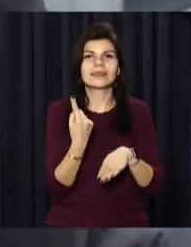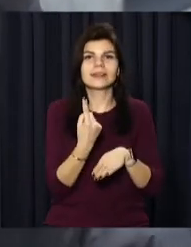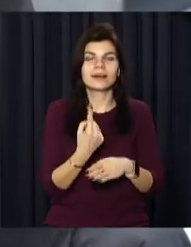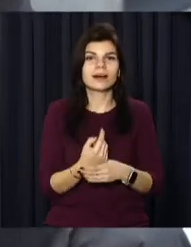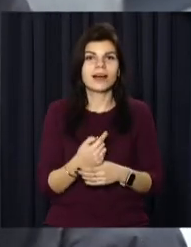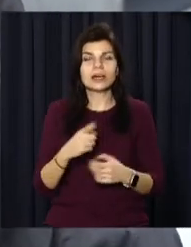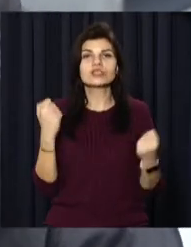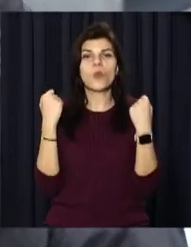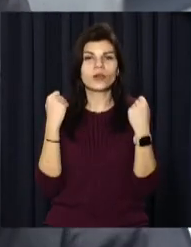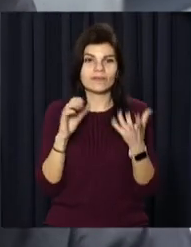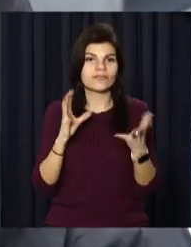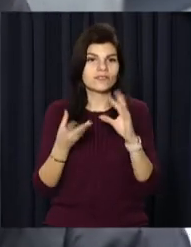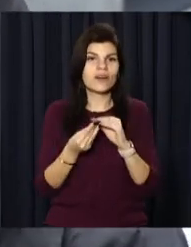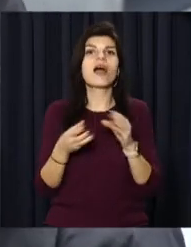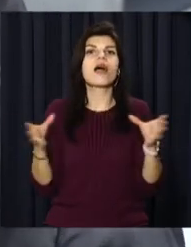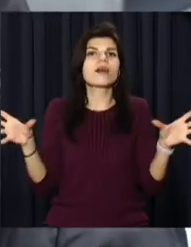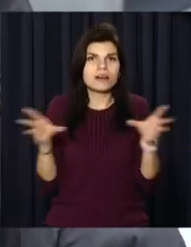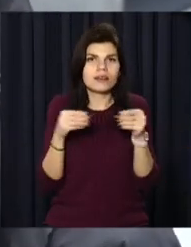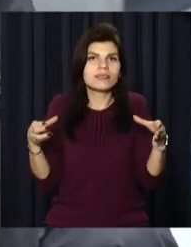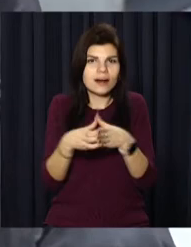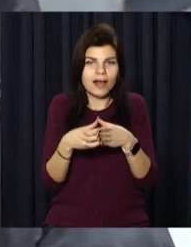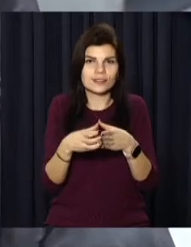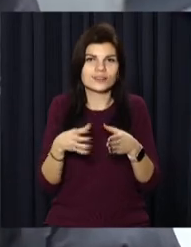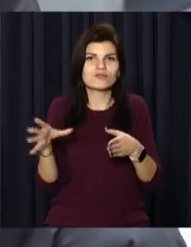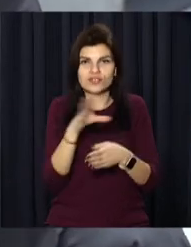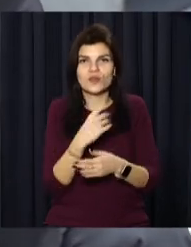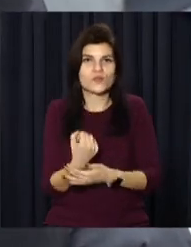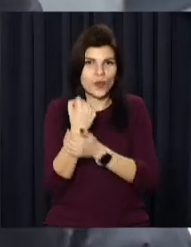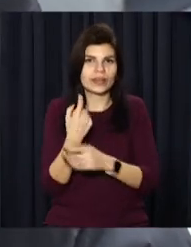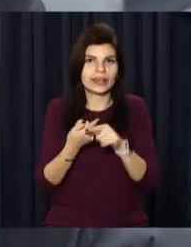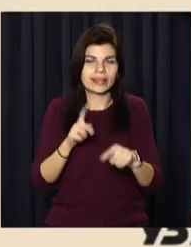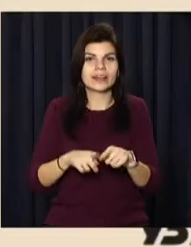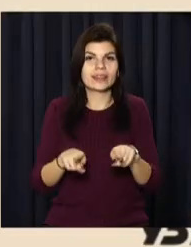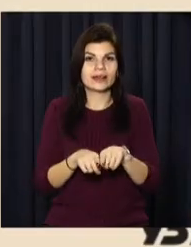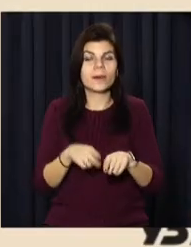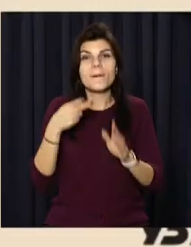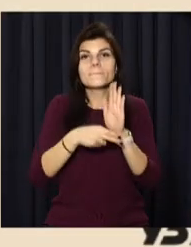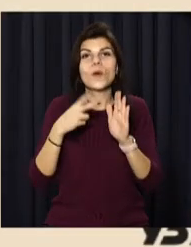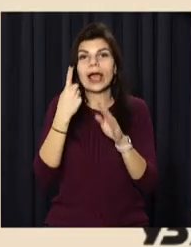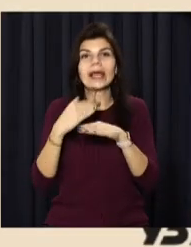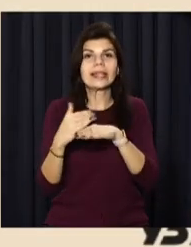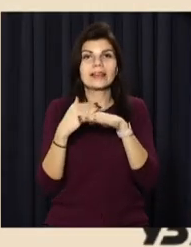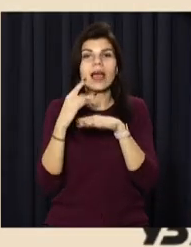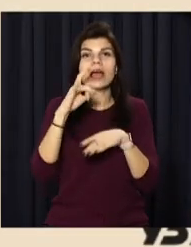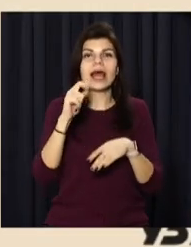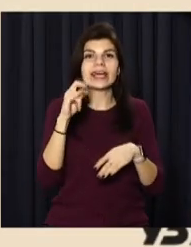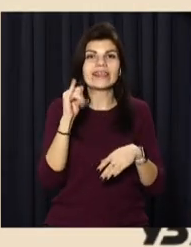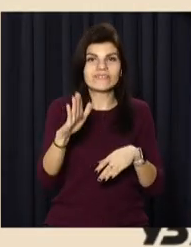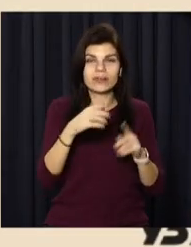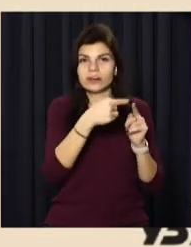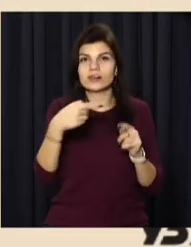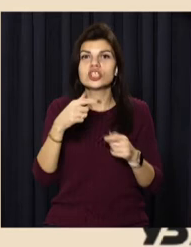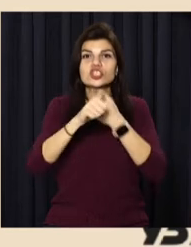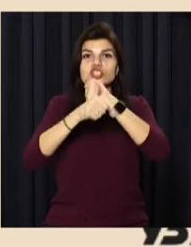взагалі разом зі всіми потримують цей такий захід. Потяг єднання вирушив з Рахова символічно